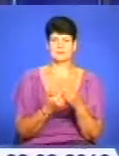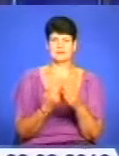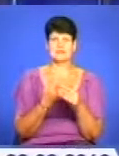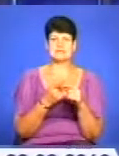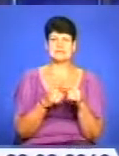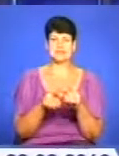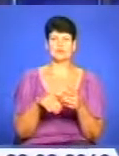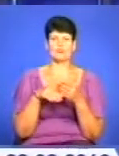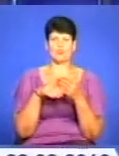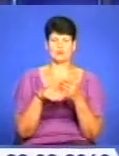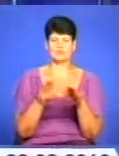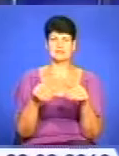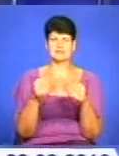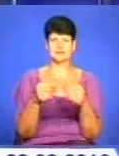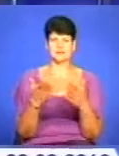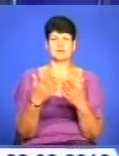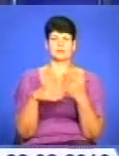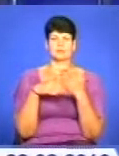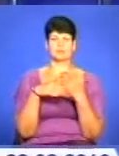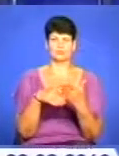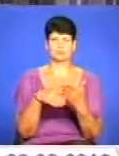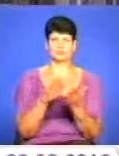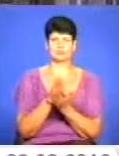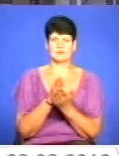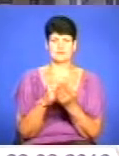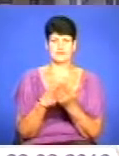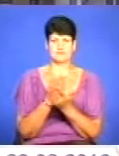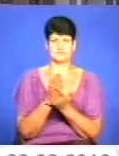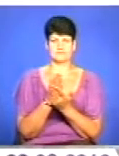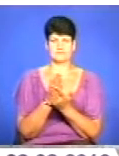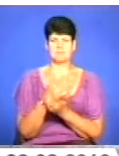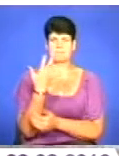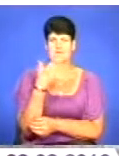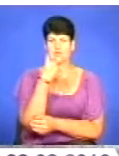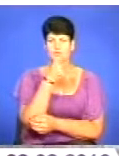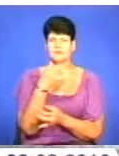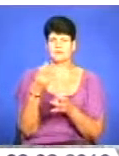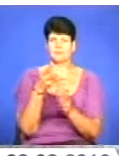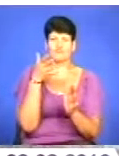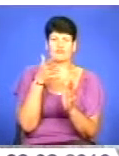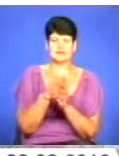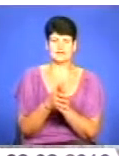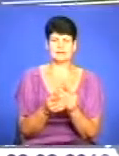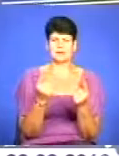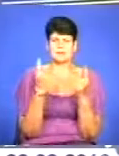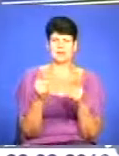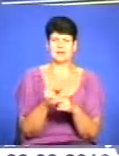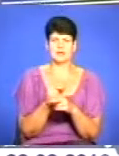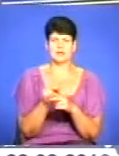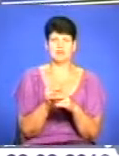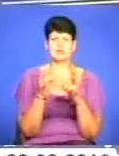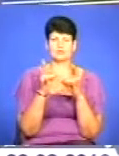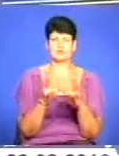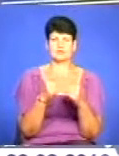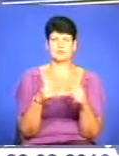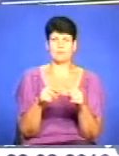рівень надання медпослуг на якісно новий рівень. П'ять років довелося витратити на капітальний ремонт травматологічного